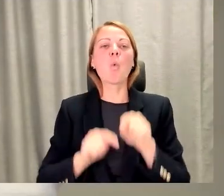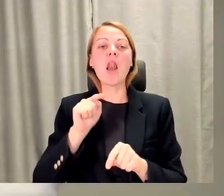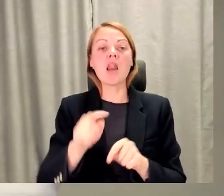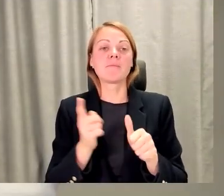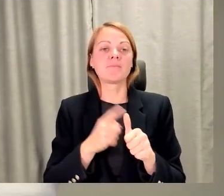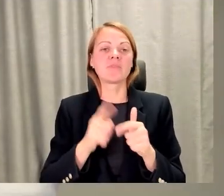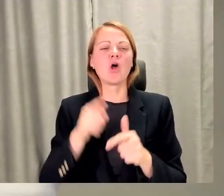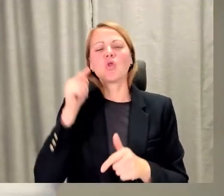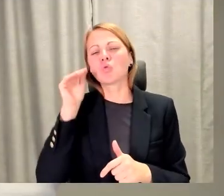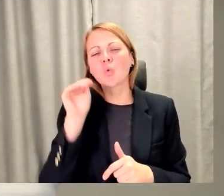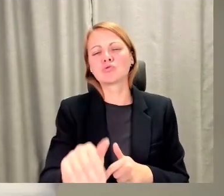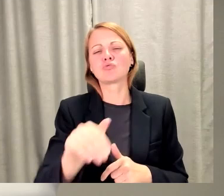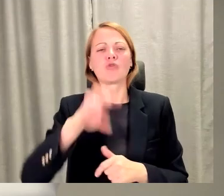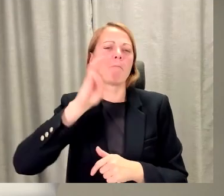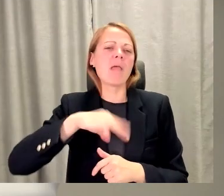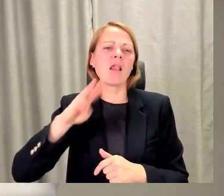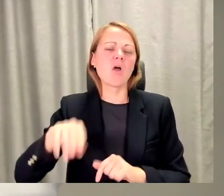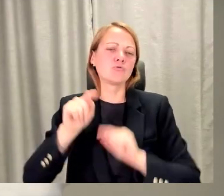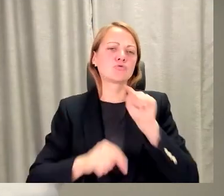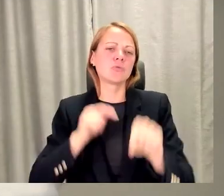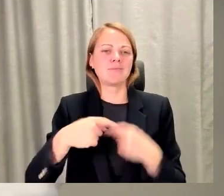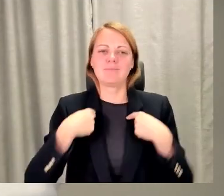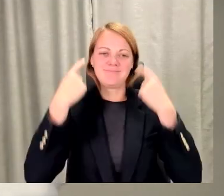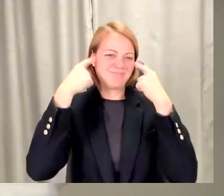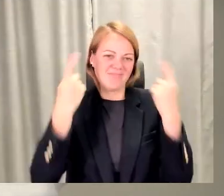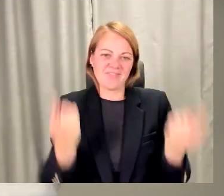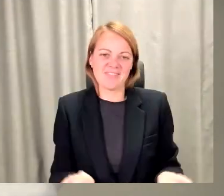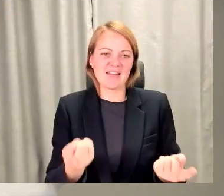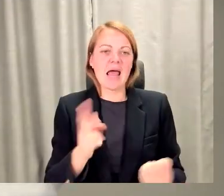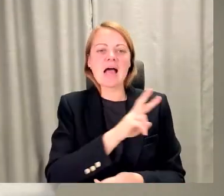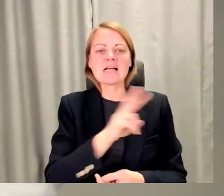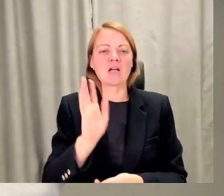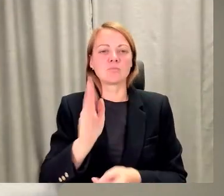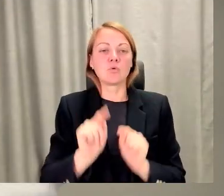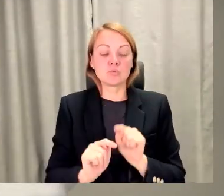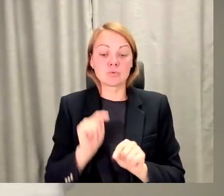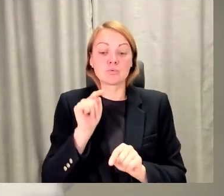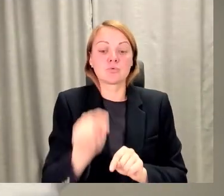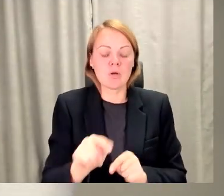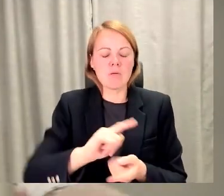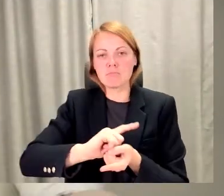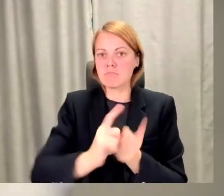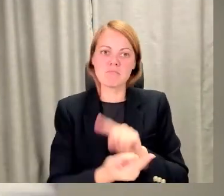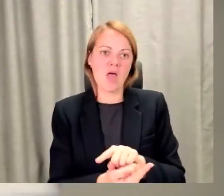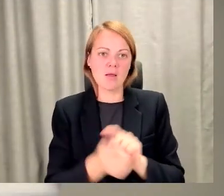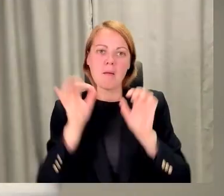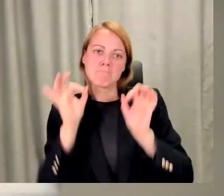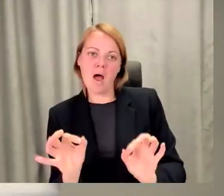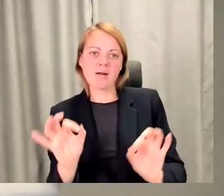soļi, miljonu soļi, un mēs nekad nezinām, kas būs tas solis, kas mainīs mūsu dzīvi, uz pareizu vai nepareizu virzienu.